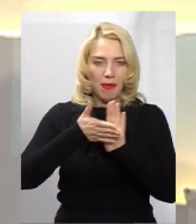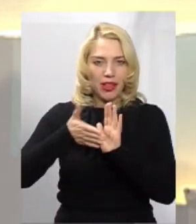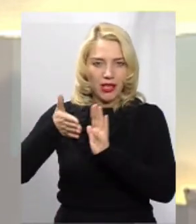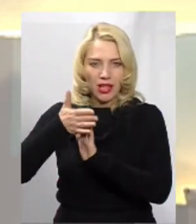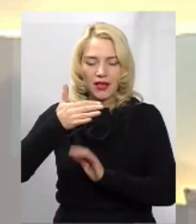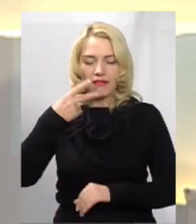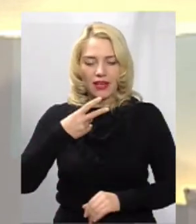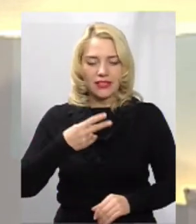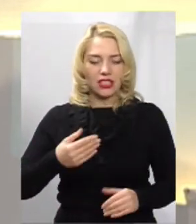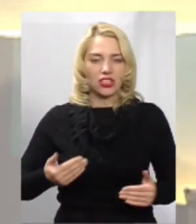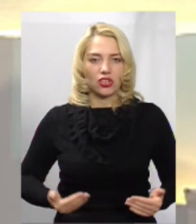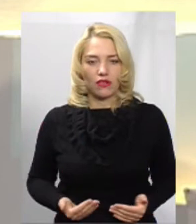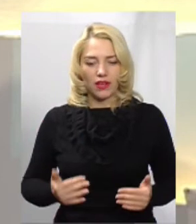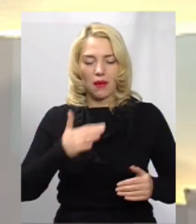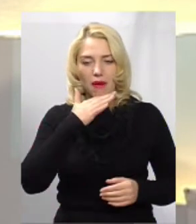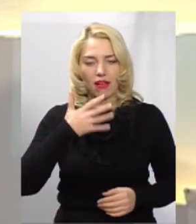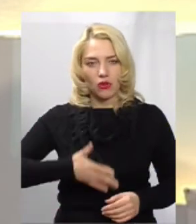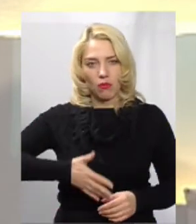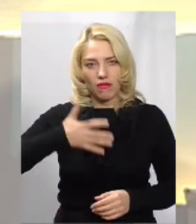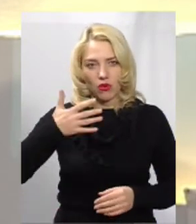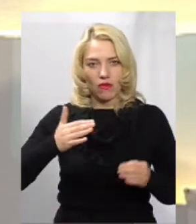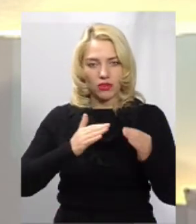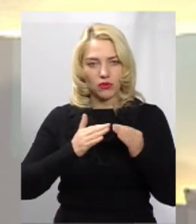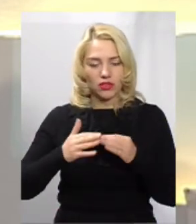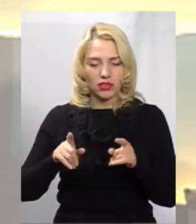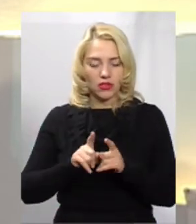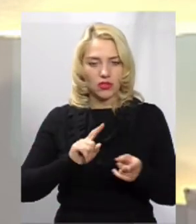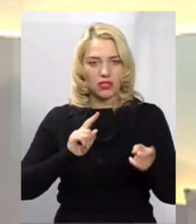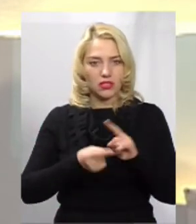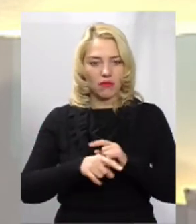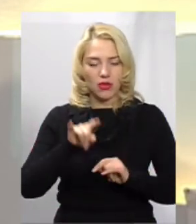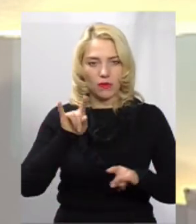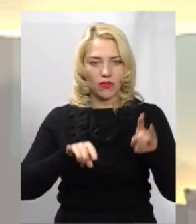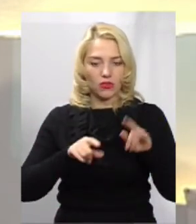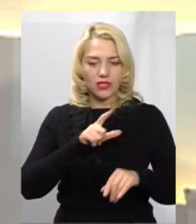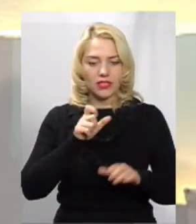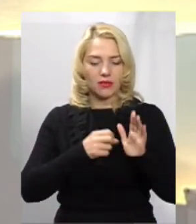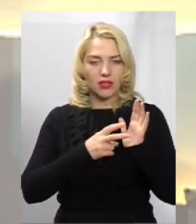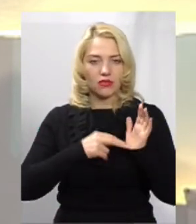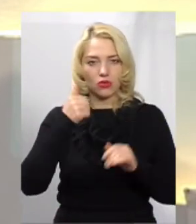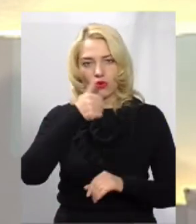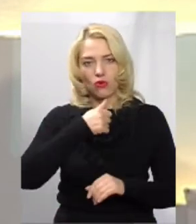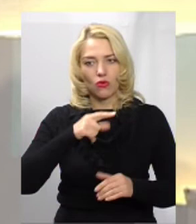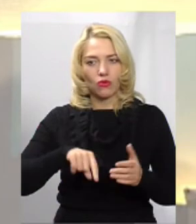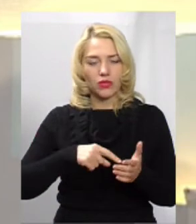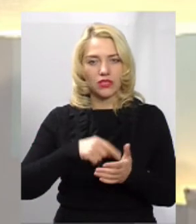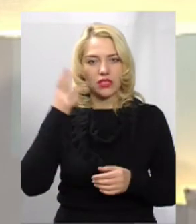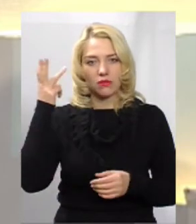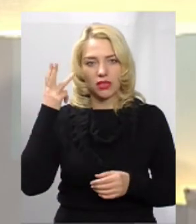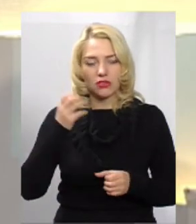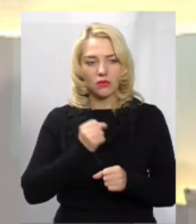багатоповерхових будинків, по якій також замінюємо вікна. З 2017 року в місті Хмельницькому працює